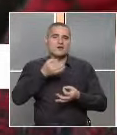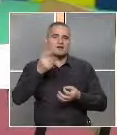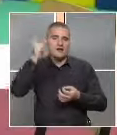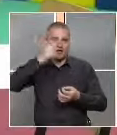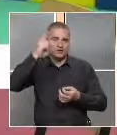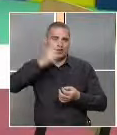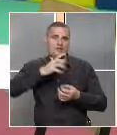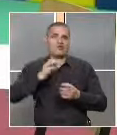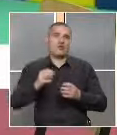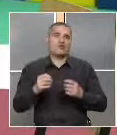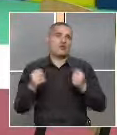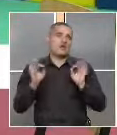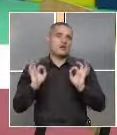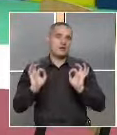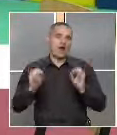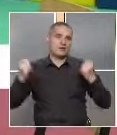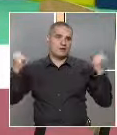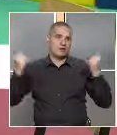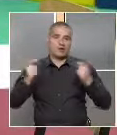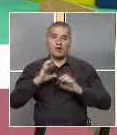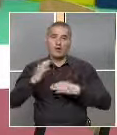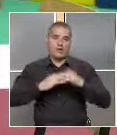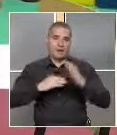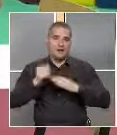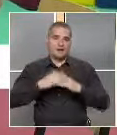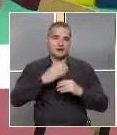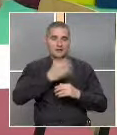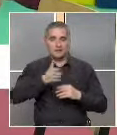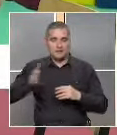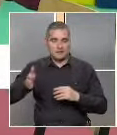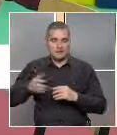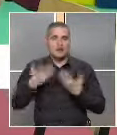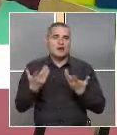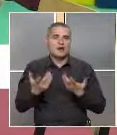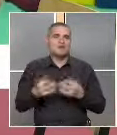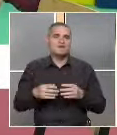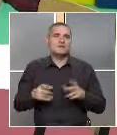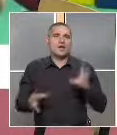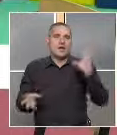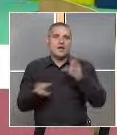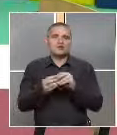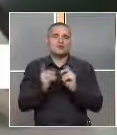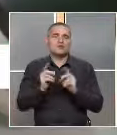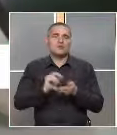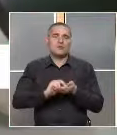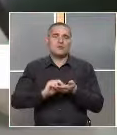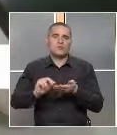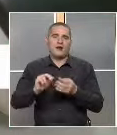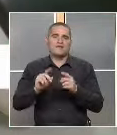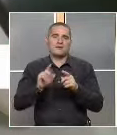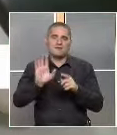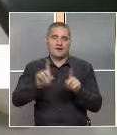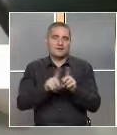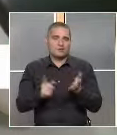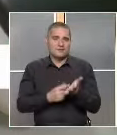ежедневни от реалния живот, от практиката на всеки един. Какви са изводите, които си правите вие като специалист